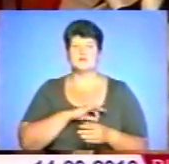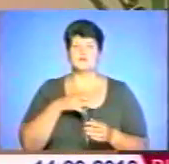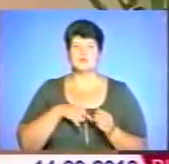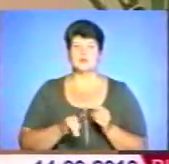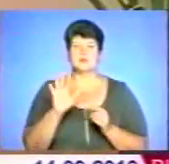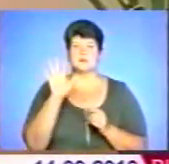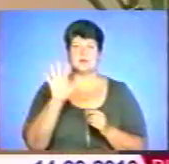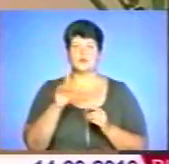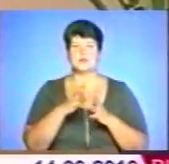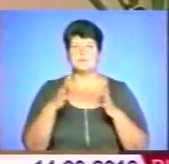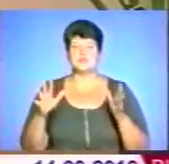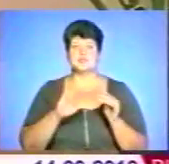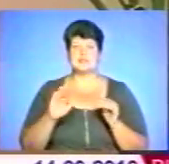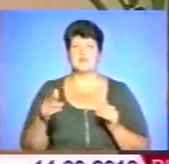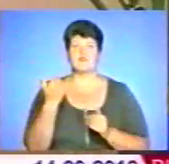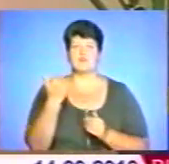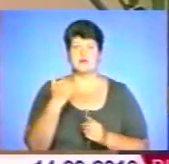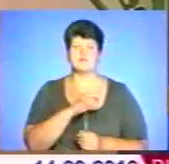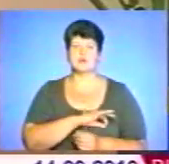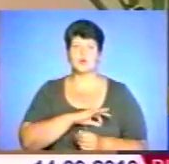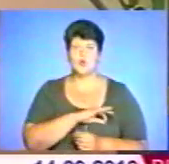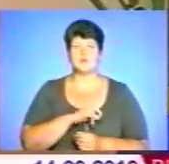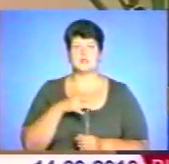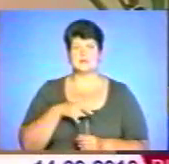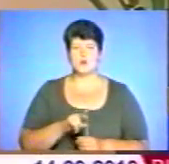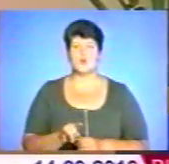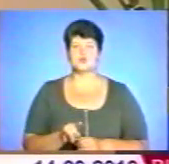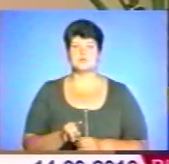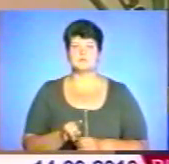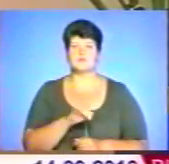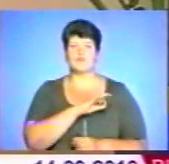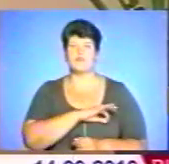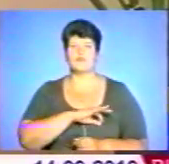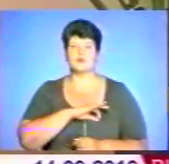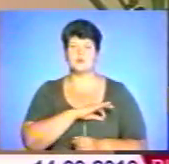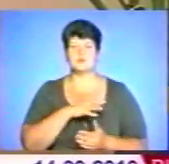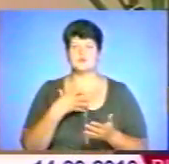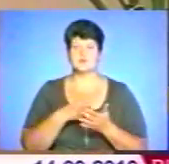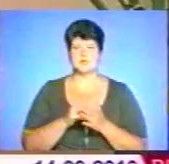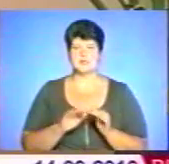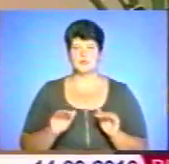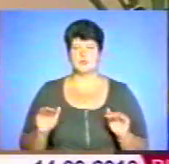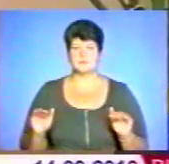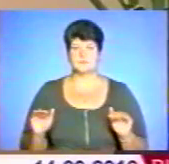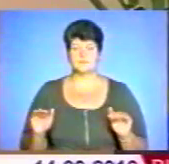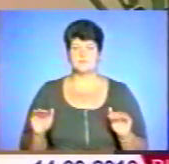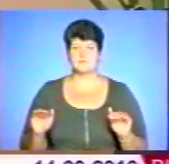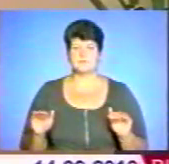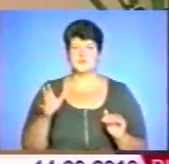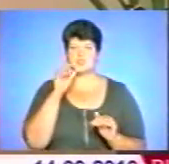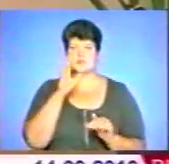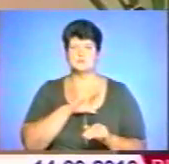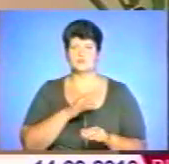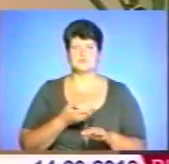дітей. Ви виховували, народжували, виховували свої діти. Час був